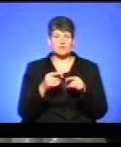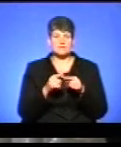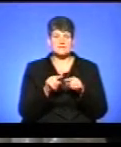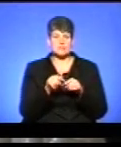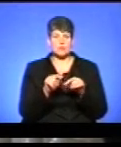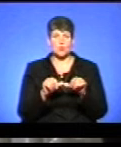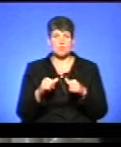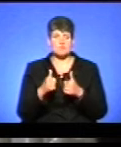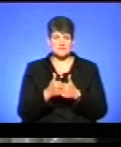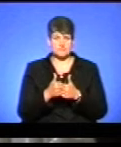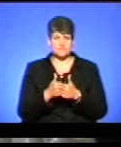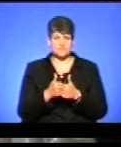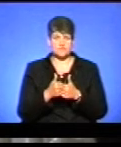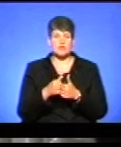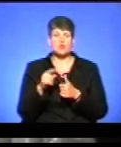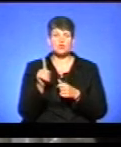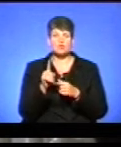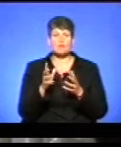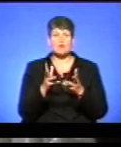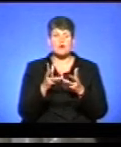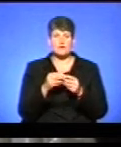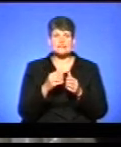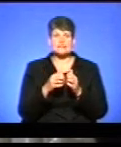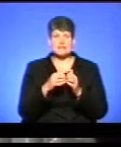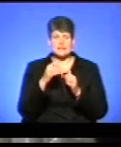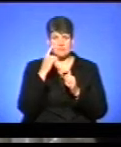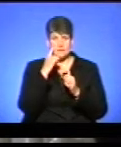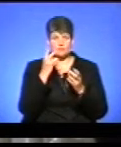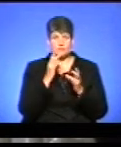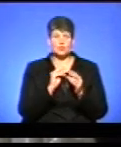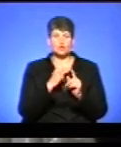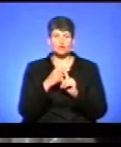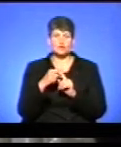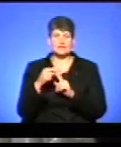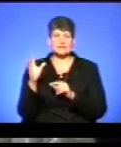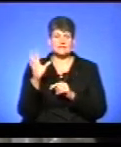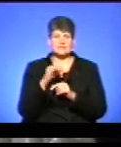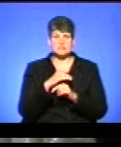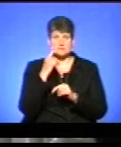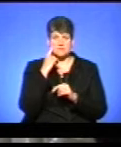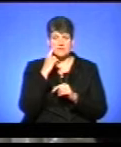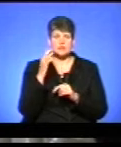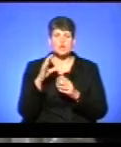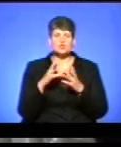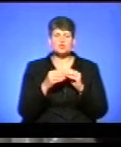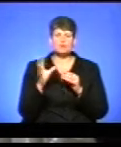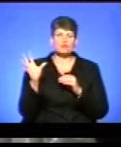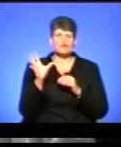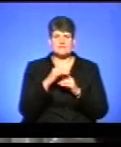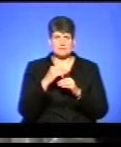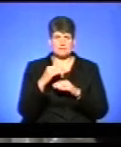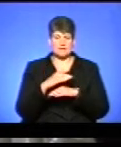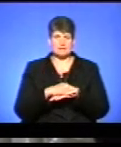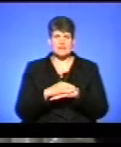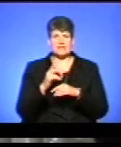комісій. Власне, щоб порахувати середній бал, потрібно додати всі предмети, які є, суму всіх предметів, і